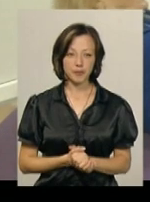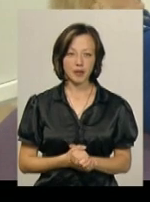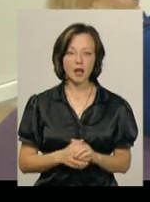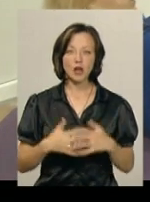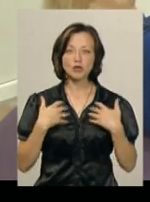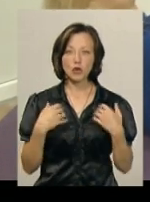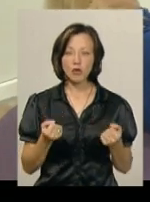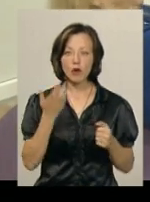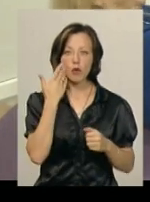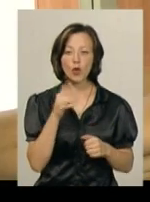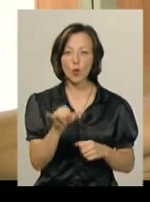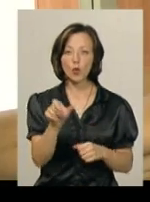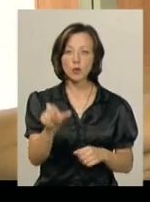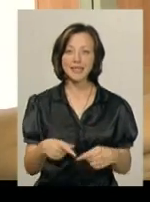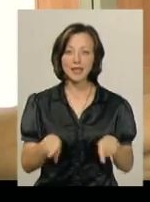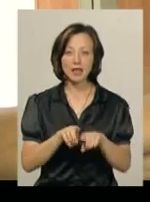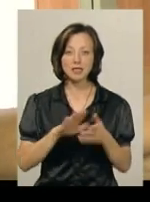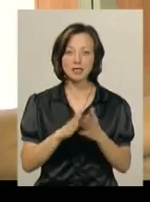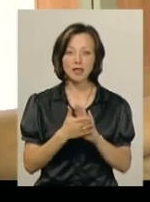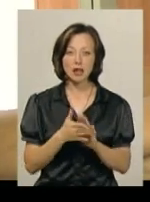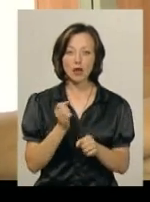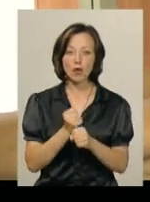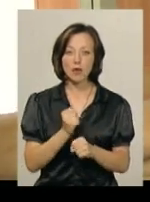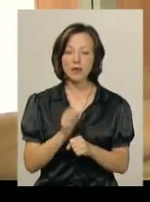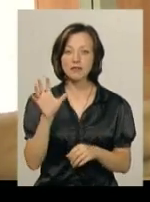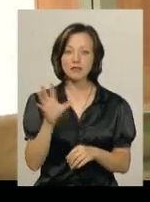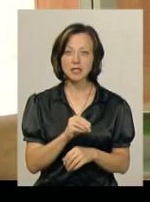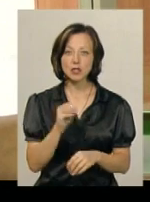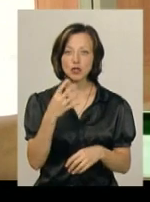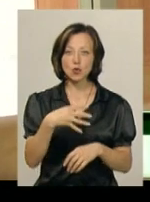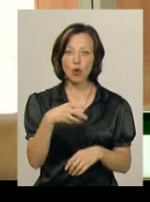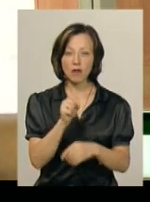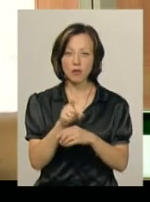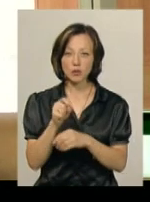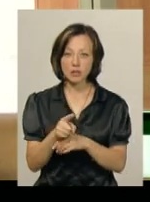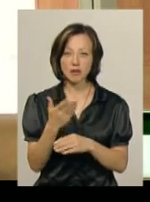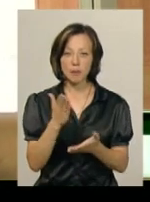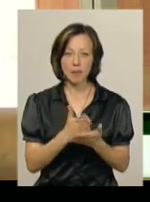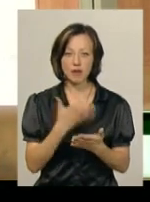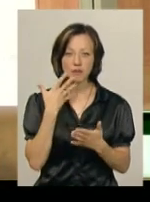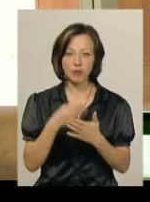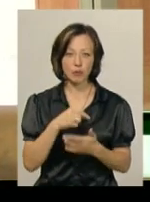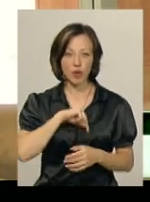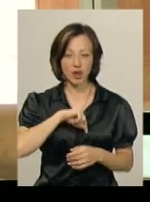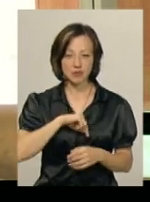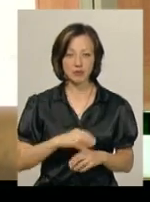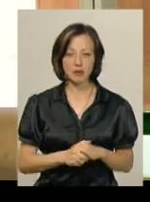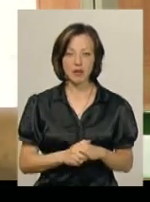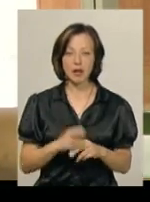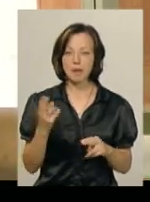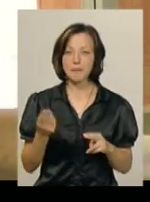це коли в людини такий стан, що роблять всі 40 функцій, які вона має в своєму організмі,